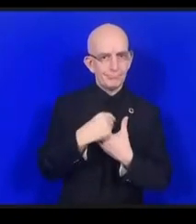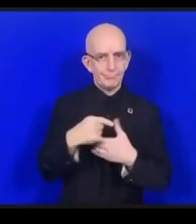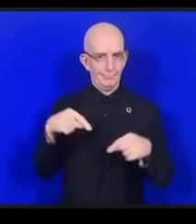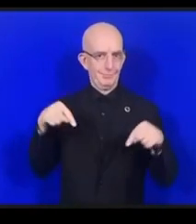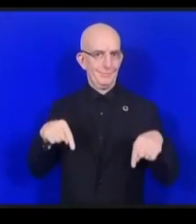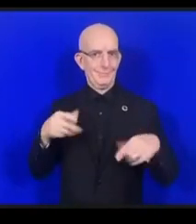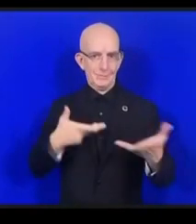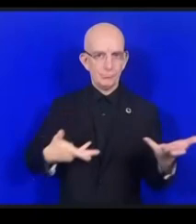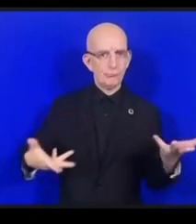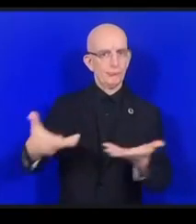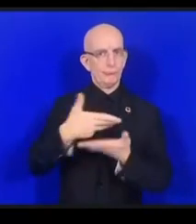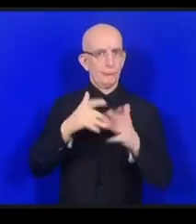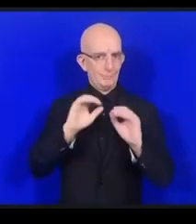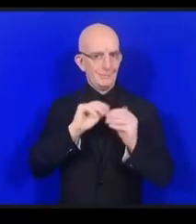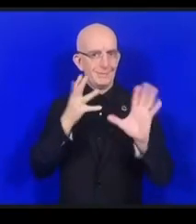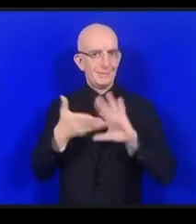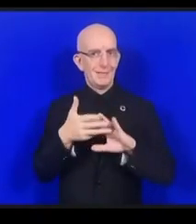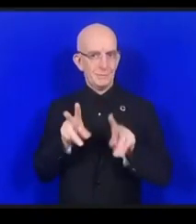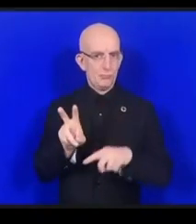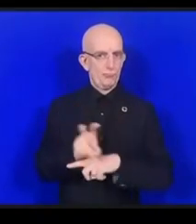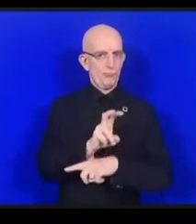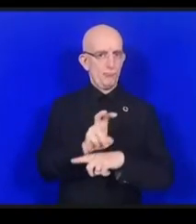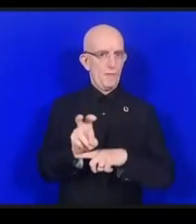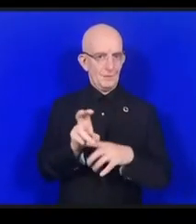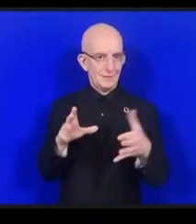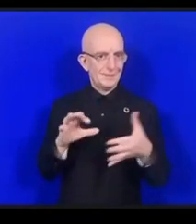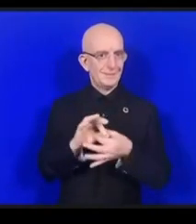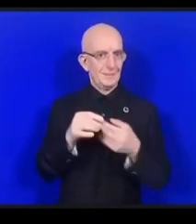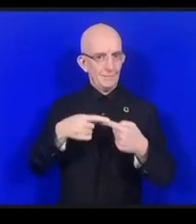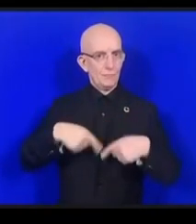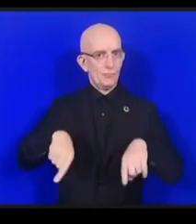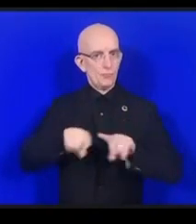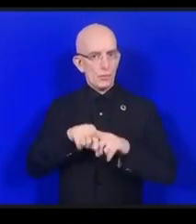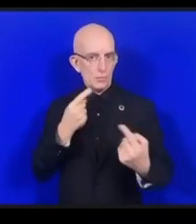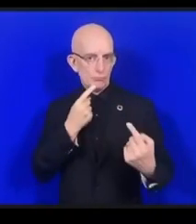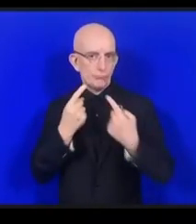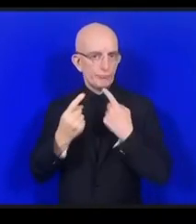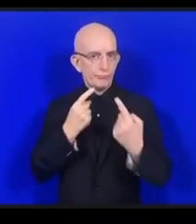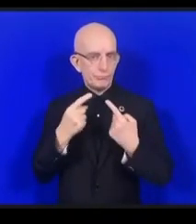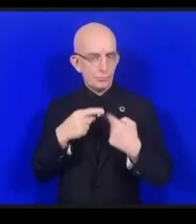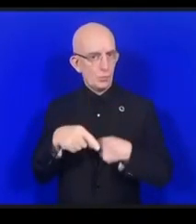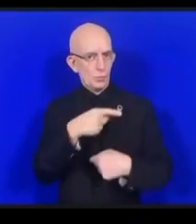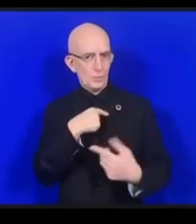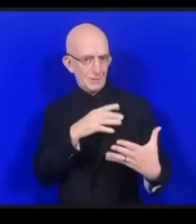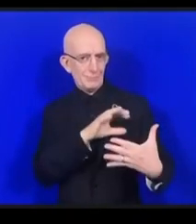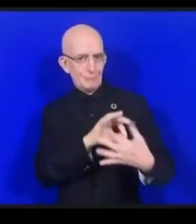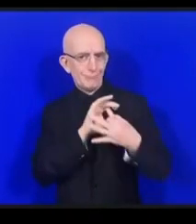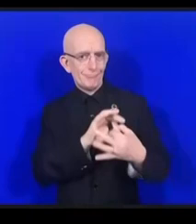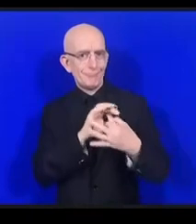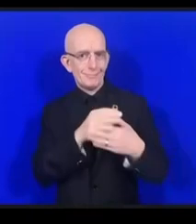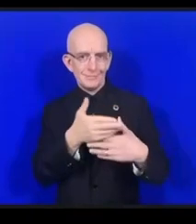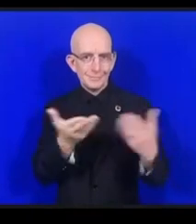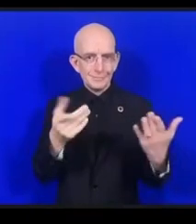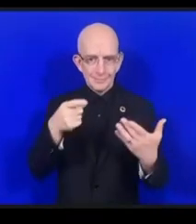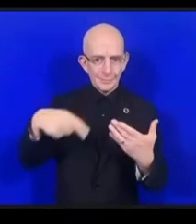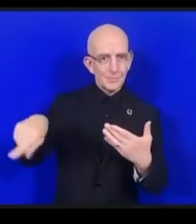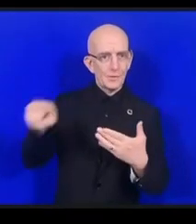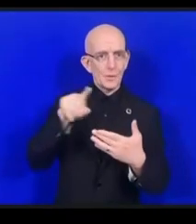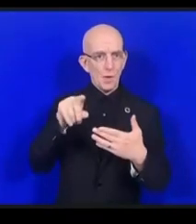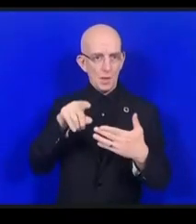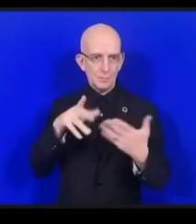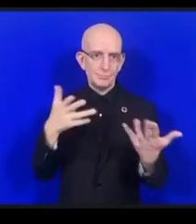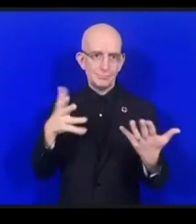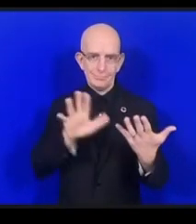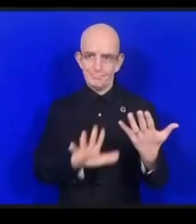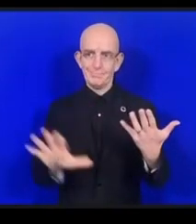avons travaillé également avec le FGI d'Asie il y a un programme de la